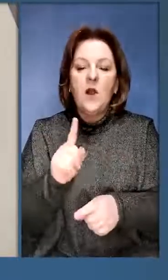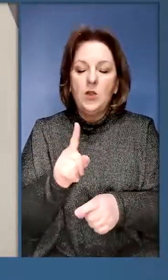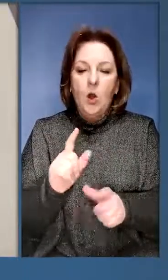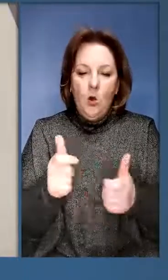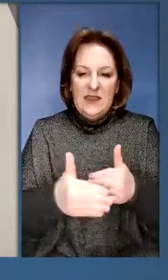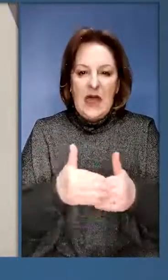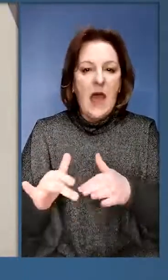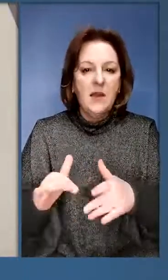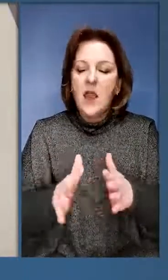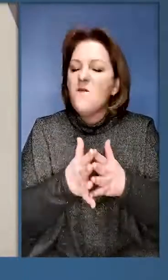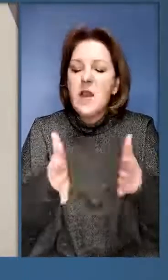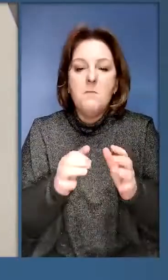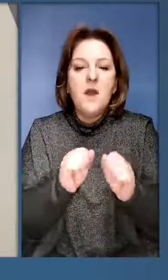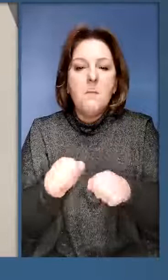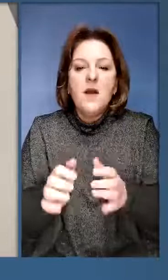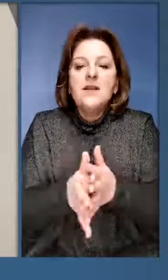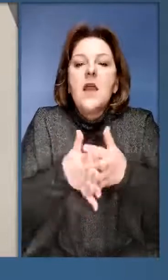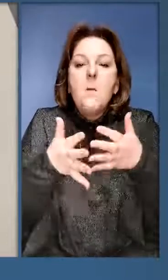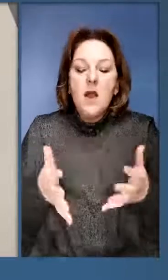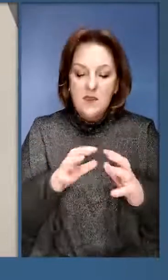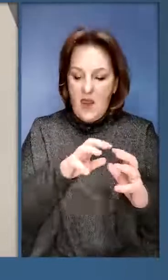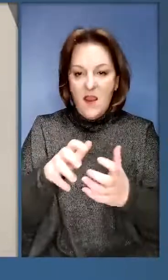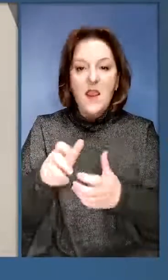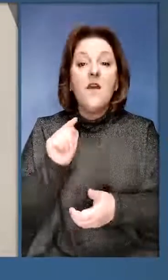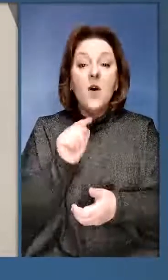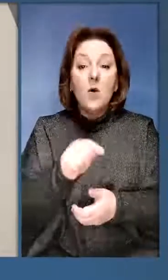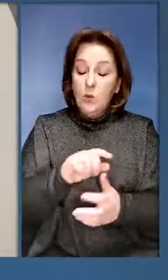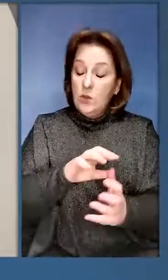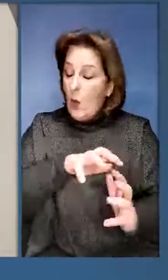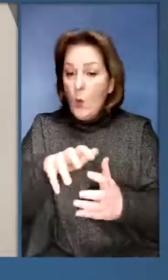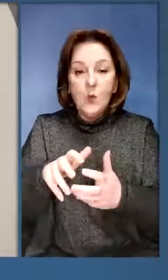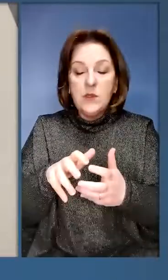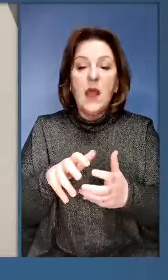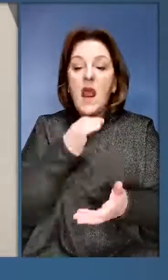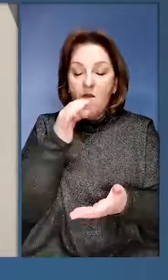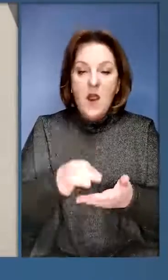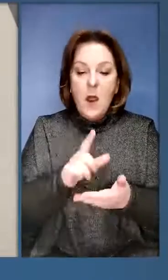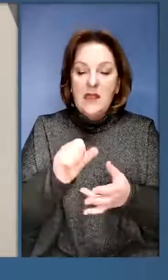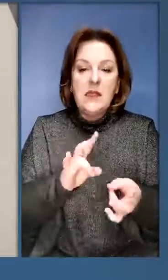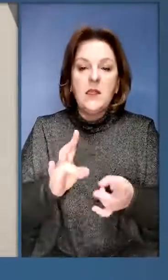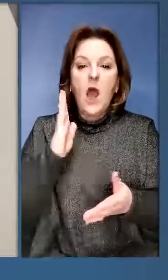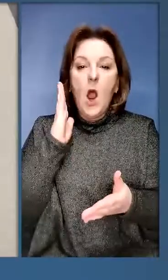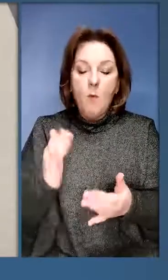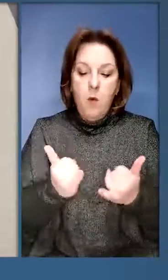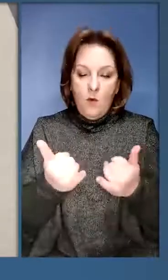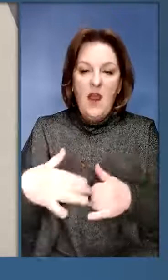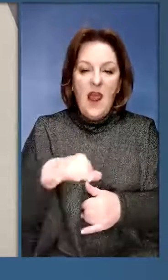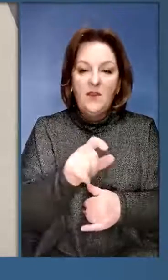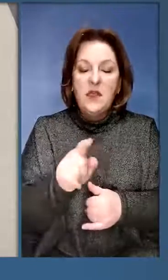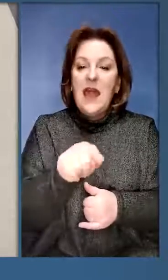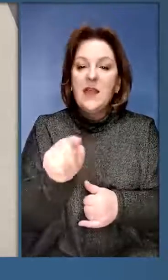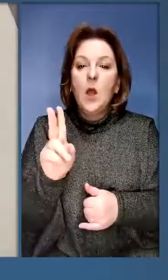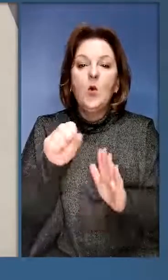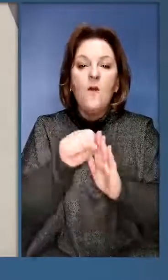зробимо все, щоб санкції діяли в максимально можливому масштабі у Європі, у світі. Відповідальність за терор буде